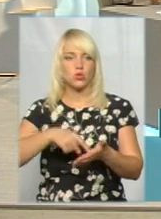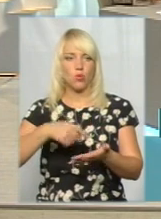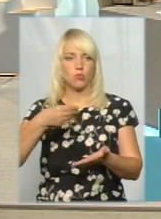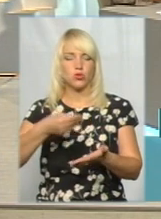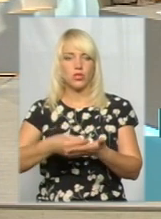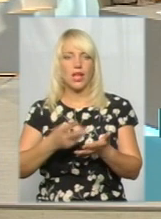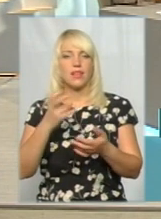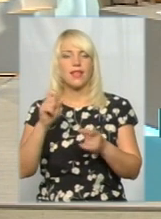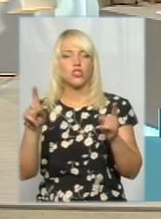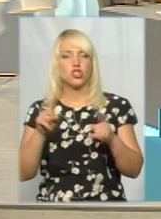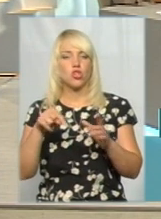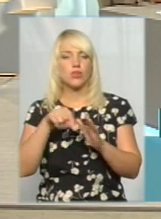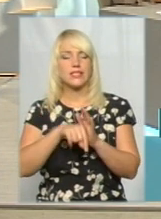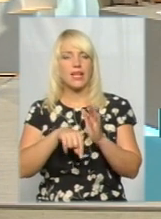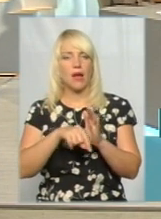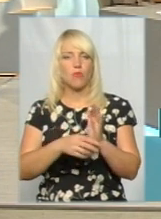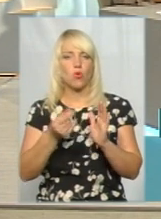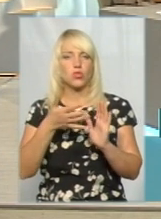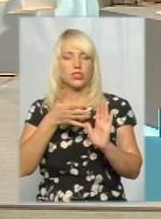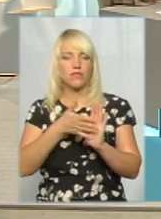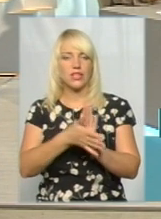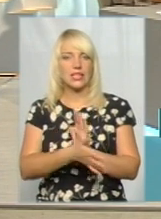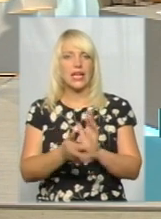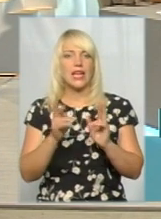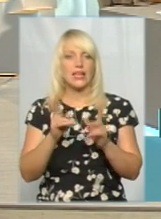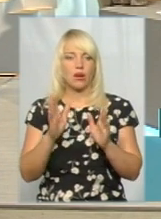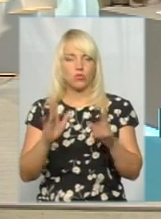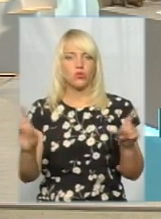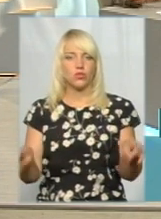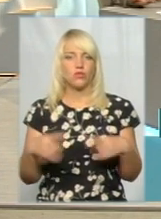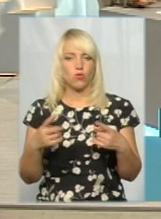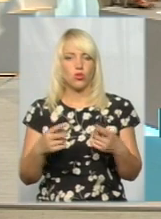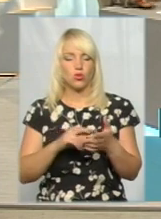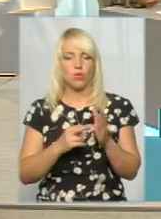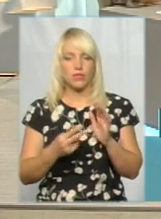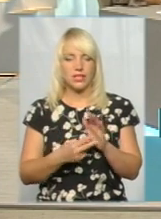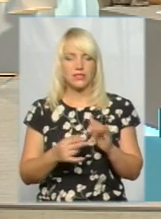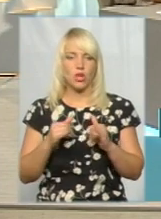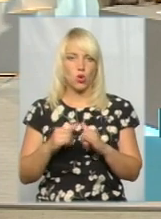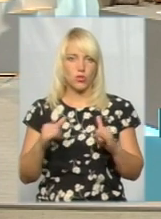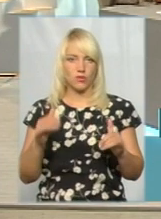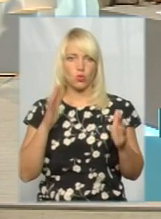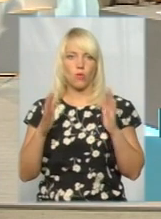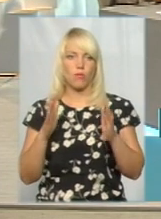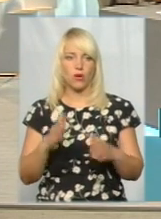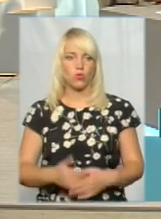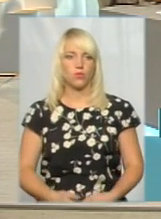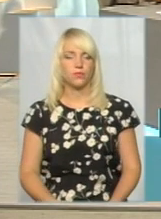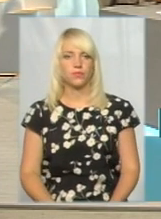Ось на що саме витратять ці кошти і яким чином будуть створювати концепцію розвитку парку? Чи, можливо, вона вже є?